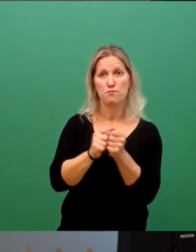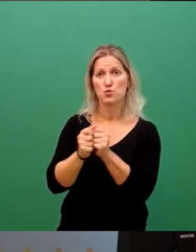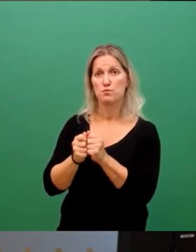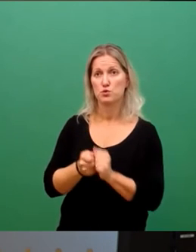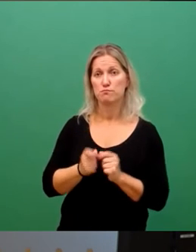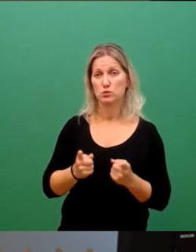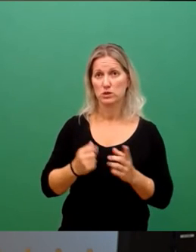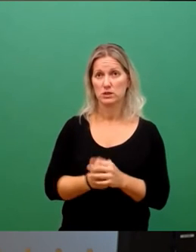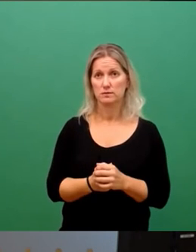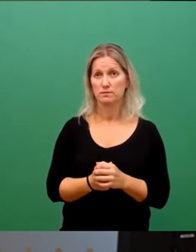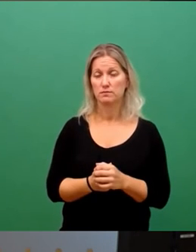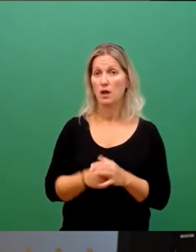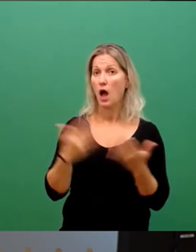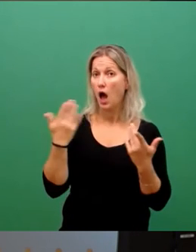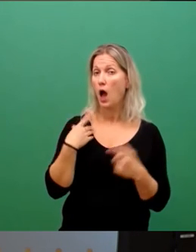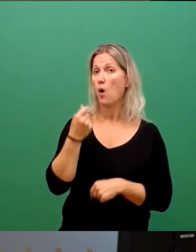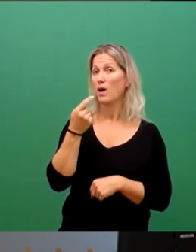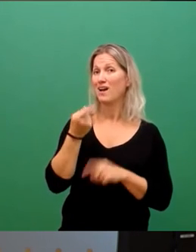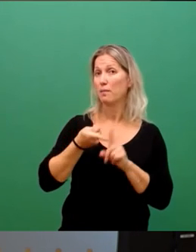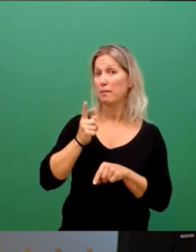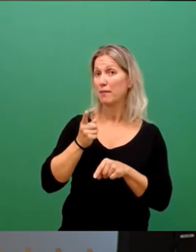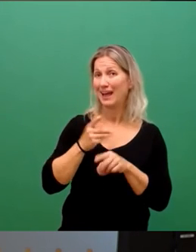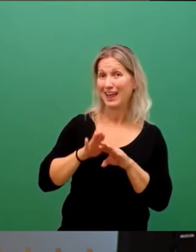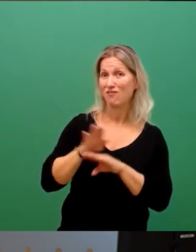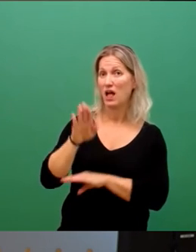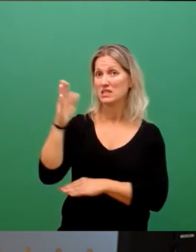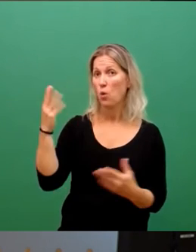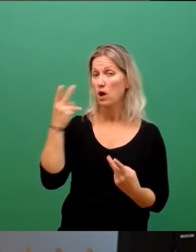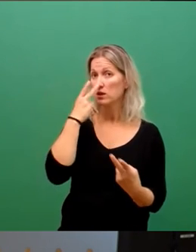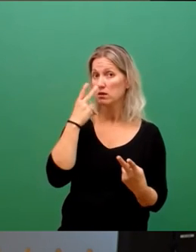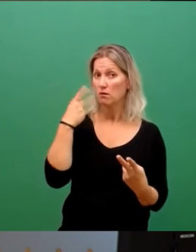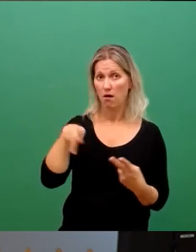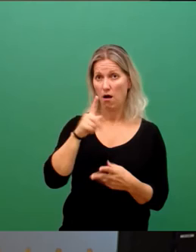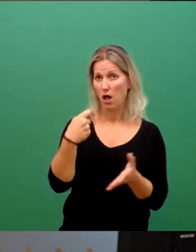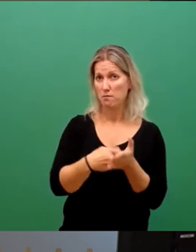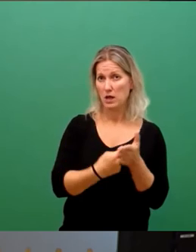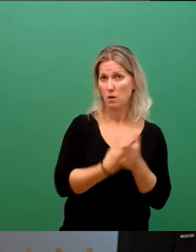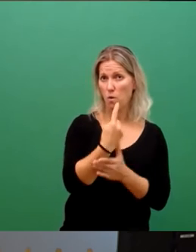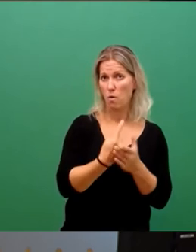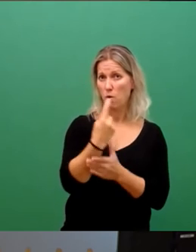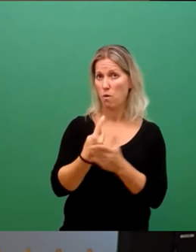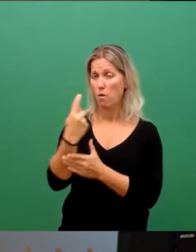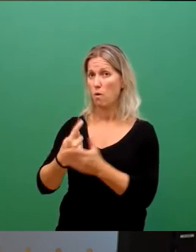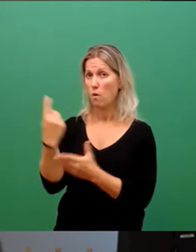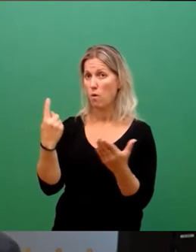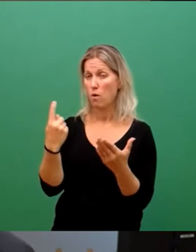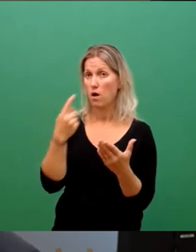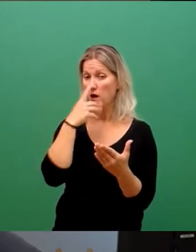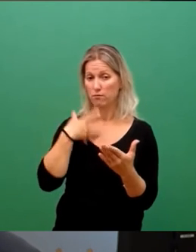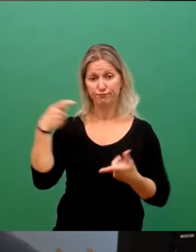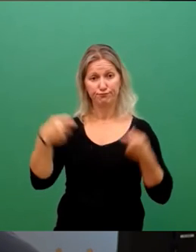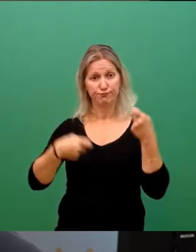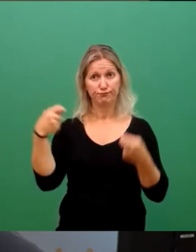sucht die Inflation für enorme Preissteigerungen, die sich ebenfalls negativ auf unsere finanzielle